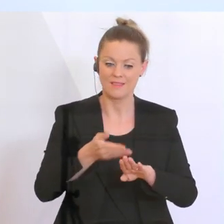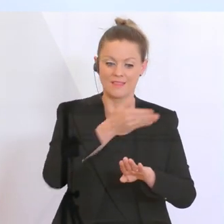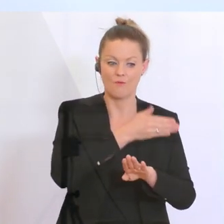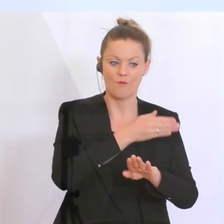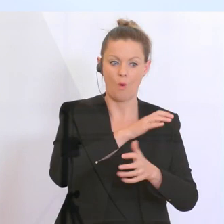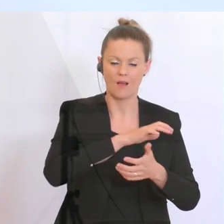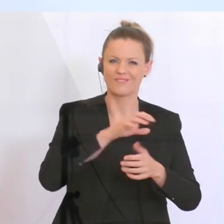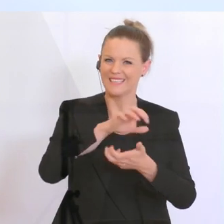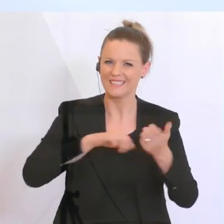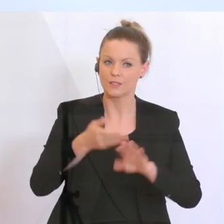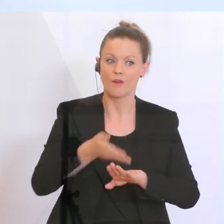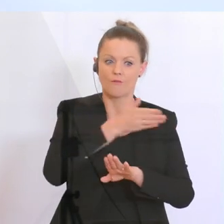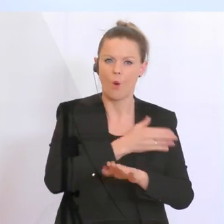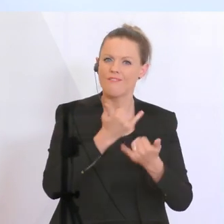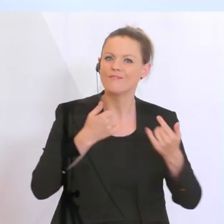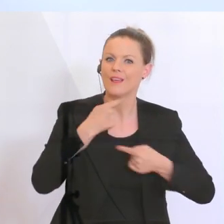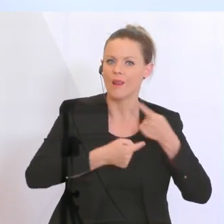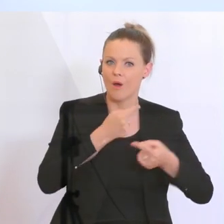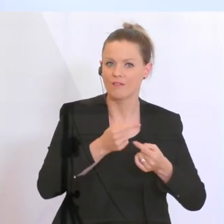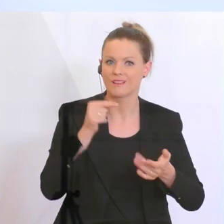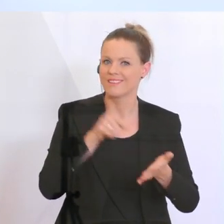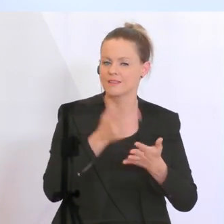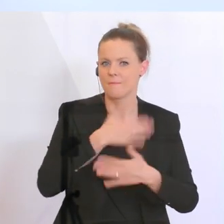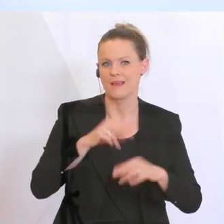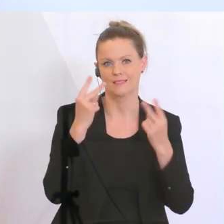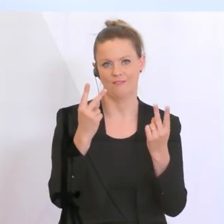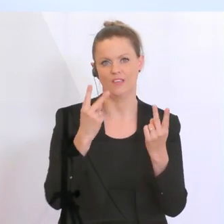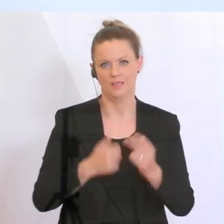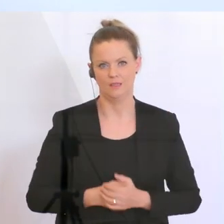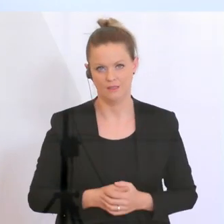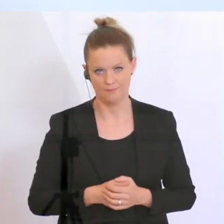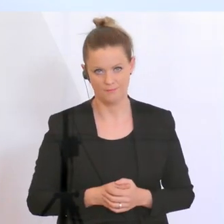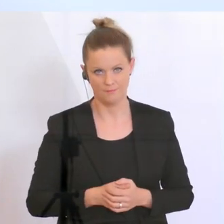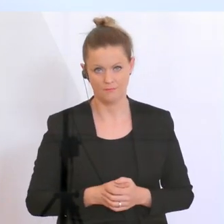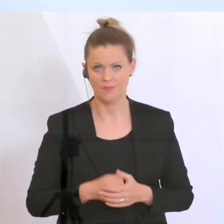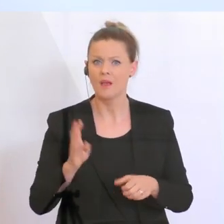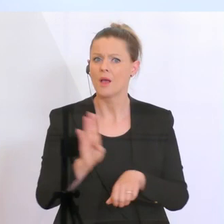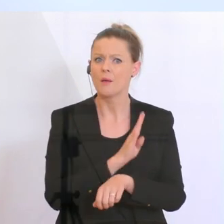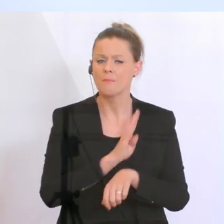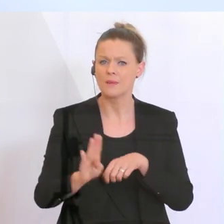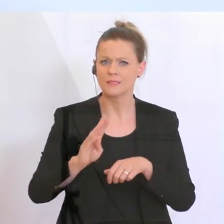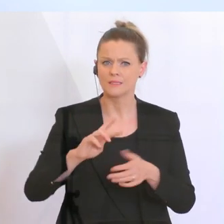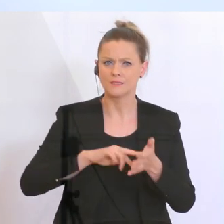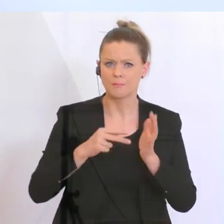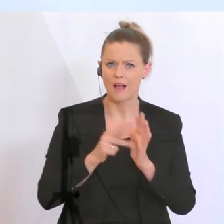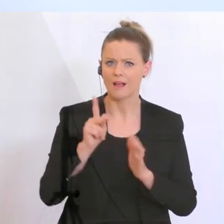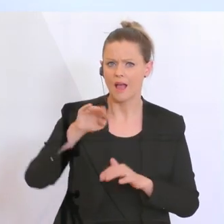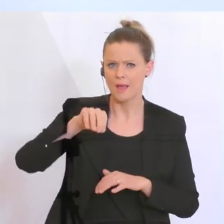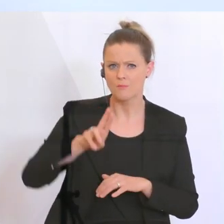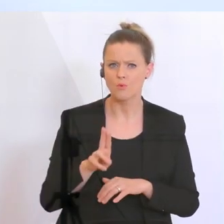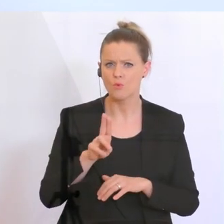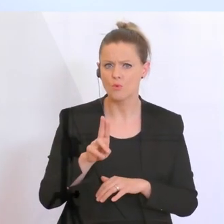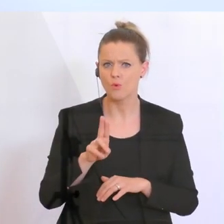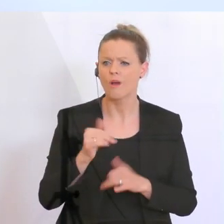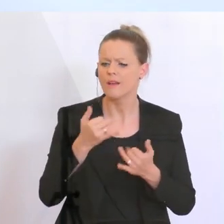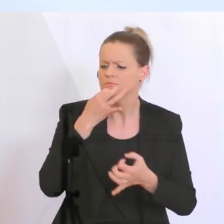Krise. Das ist aus meiner Sicht der einzig entscheidende Punkt. Es geht nicht darum, Businesspläne bei KMUs, bei mittelständischen Unternehmen